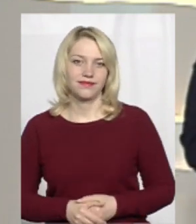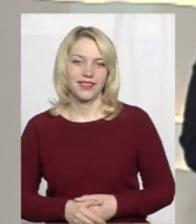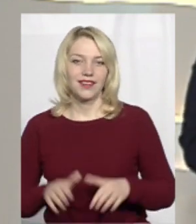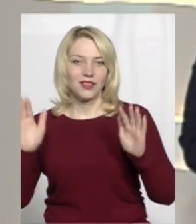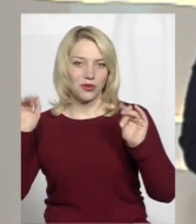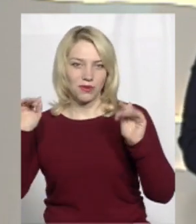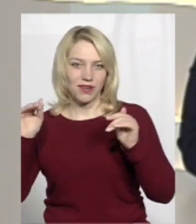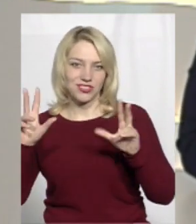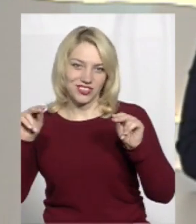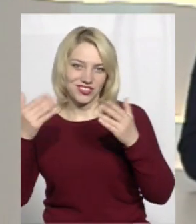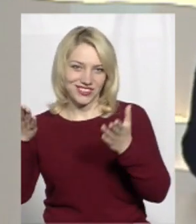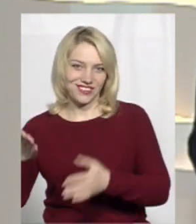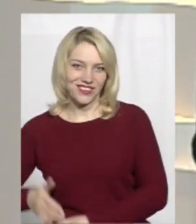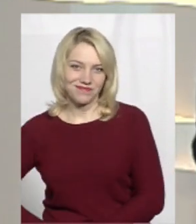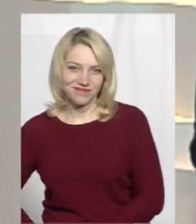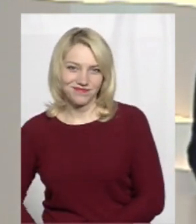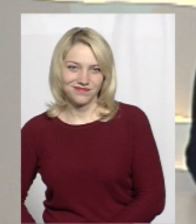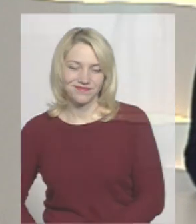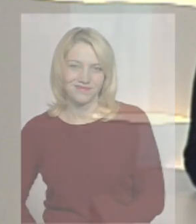На все добре. Хай щастить.